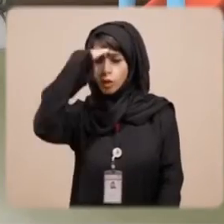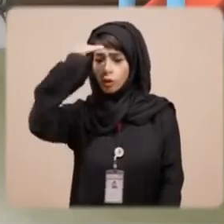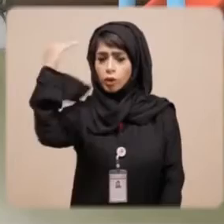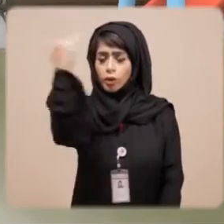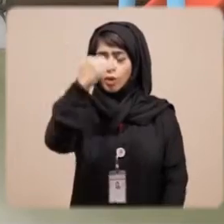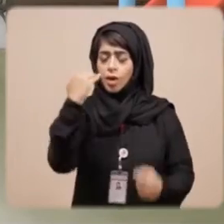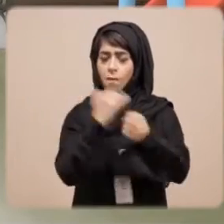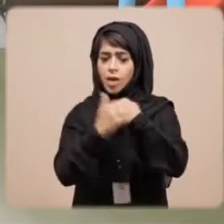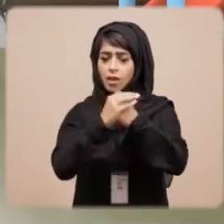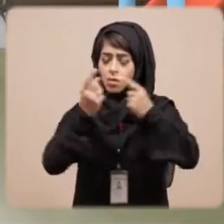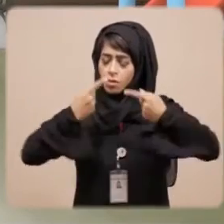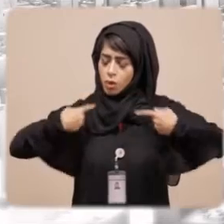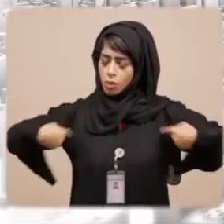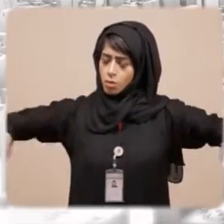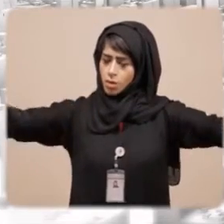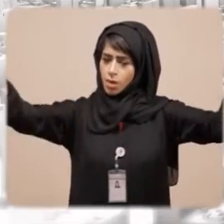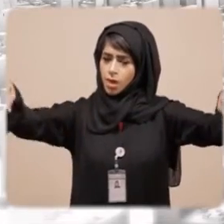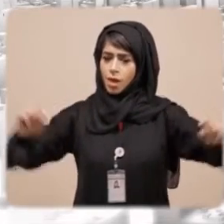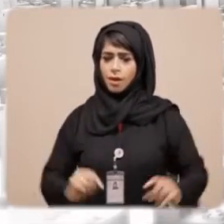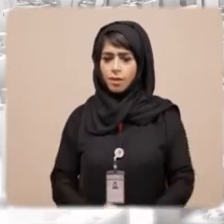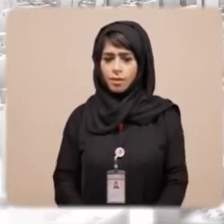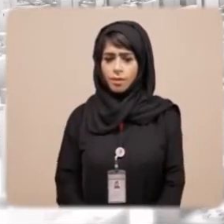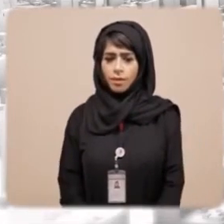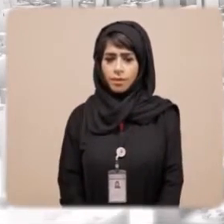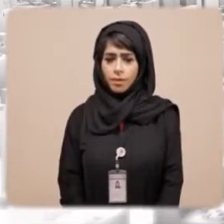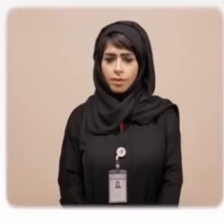شكراً لاهتمامكم بنا